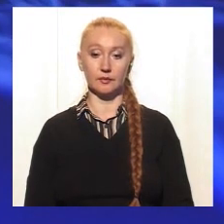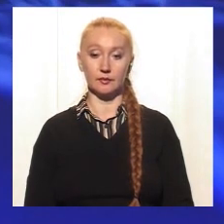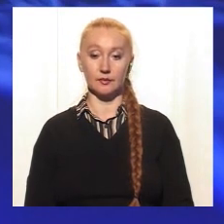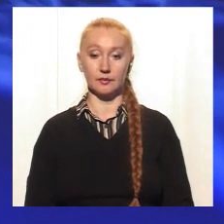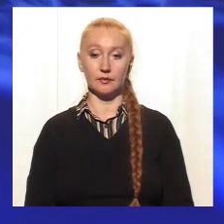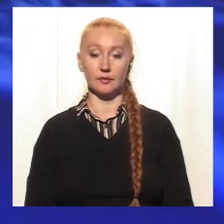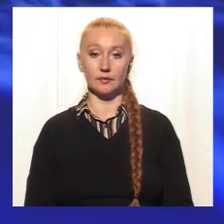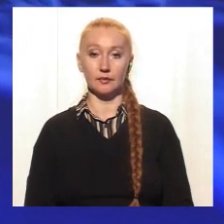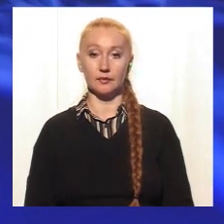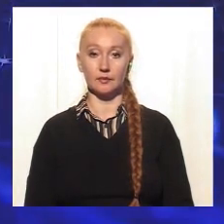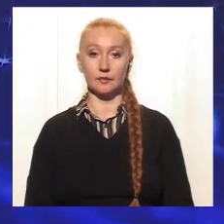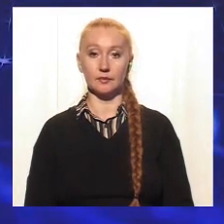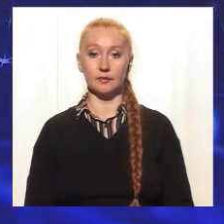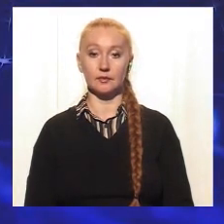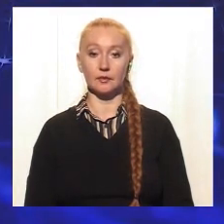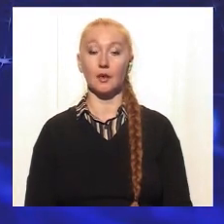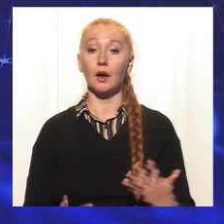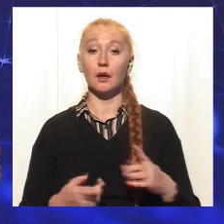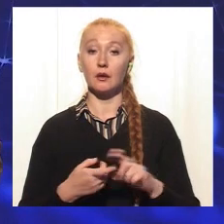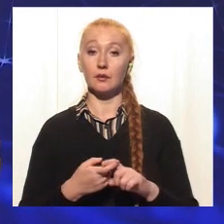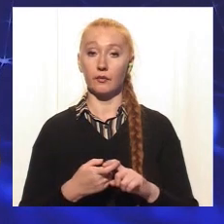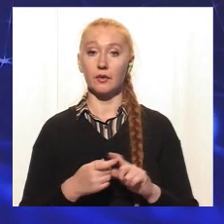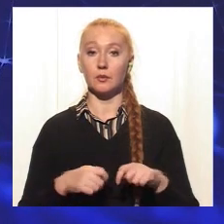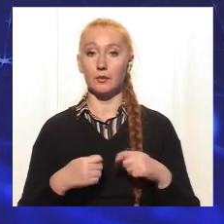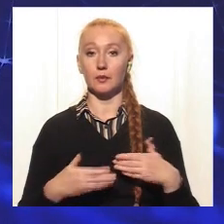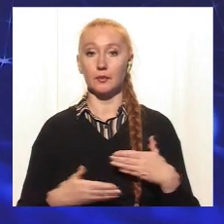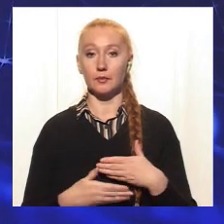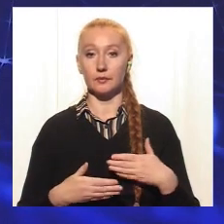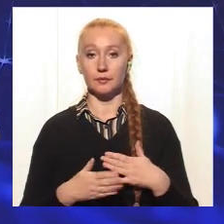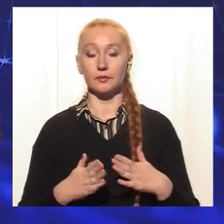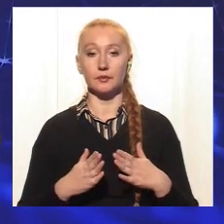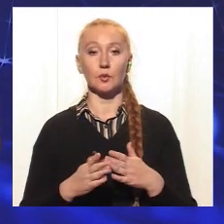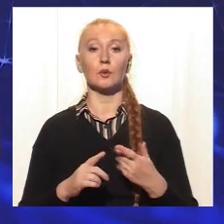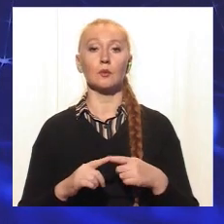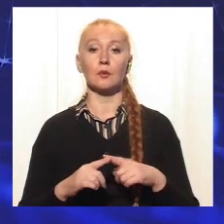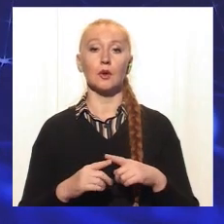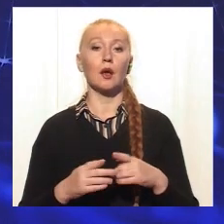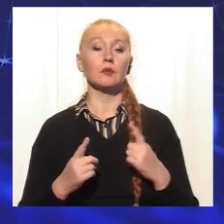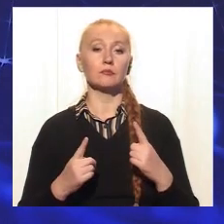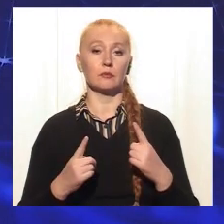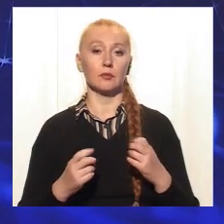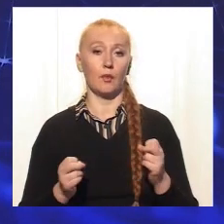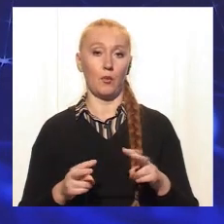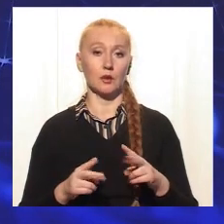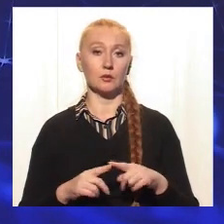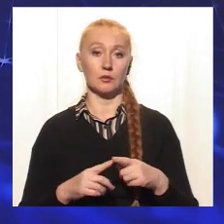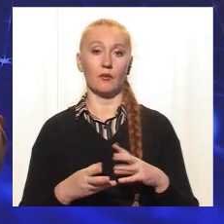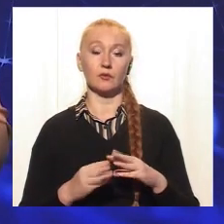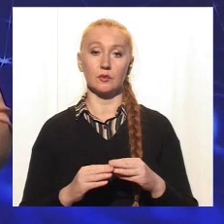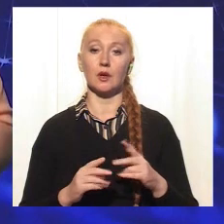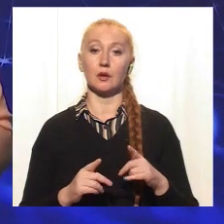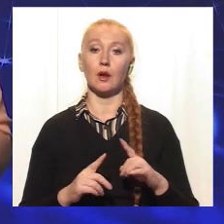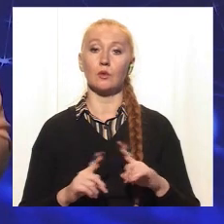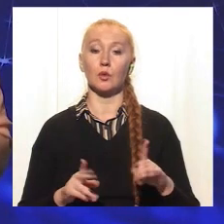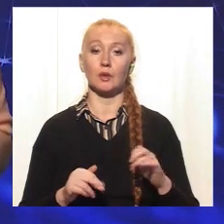пацієнтів. Скажіть, які інфекції, які передаються статевим шляхом, є найбільш небезпечними в цілому і особливо